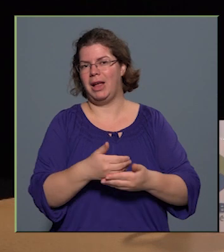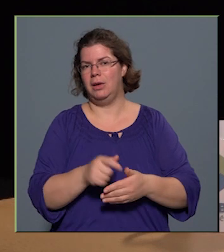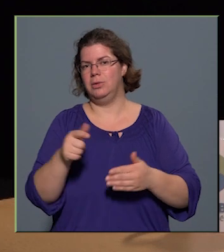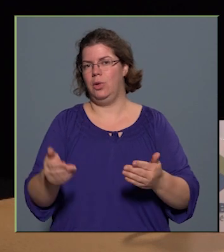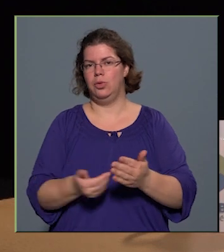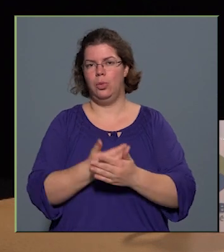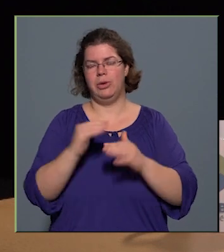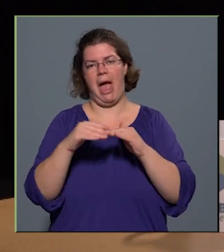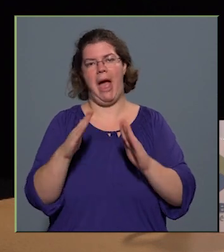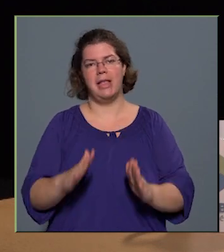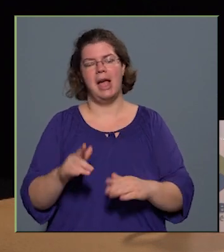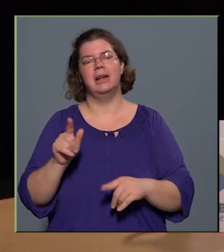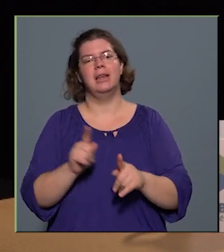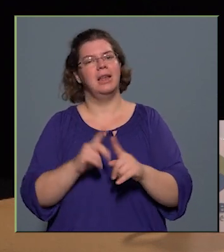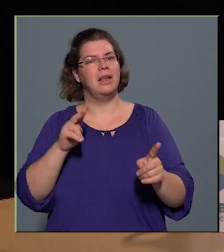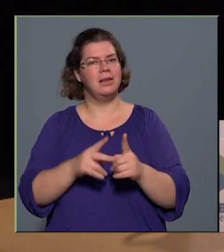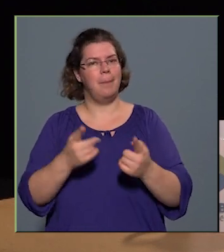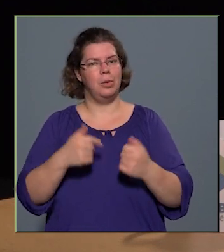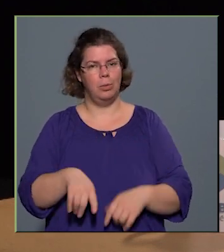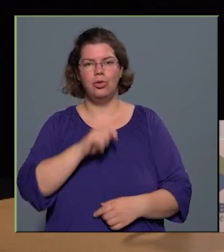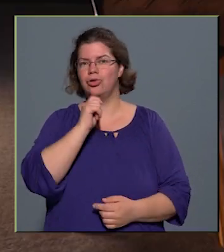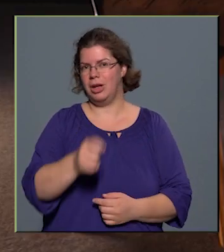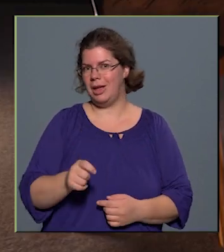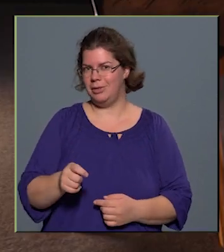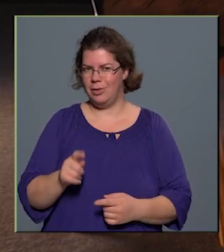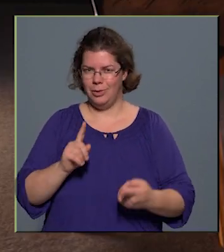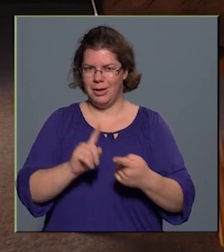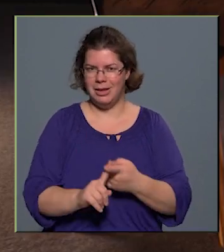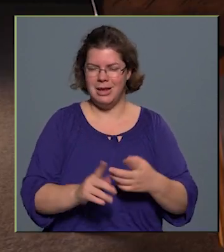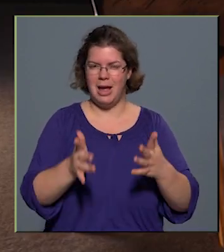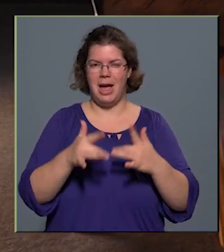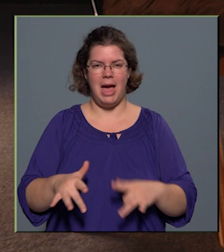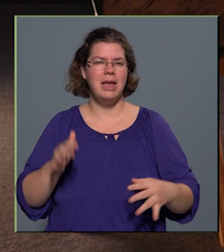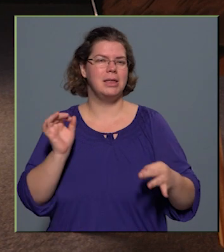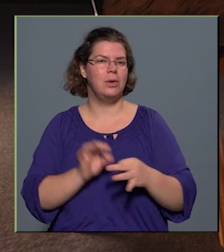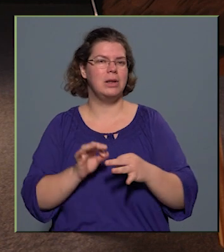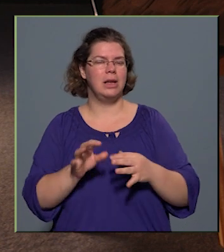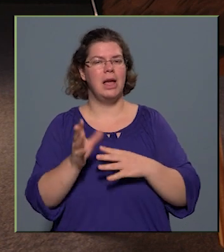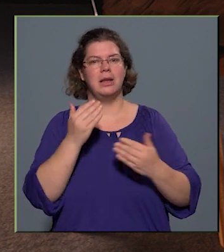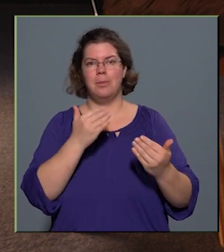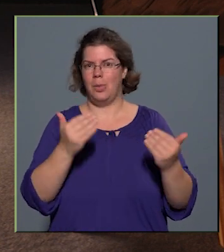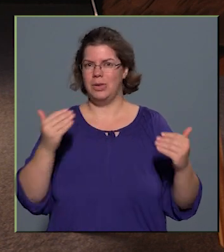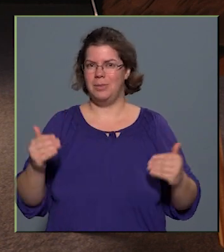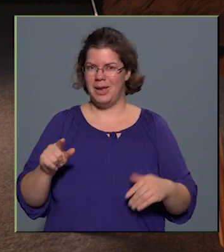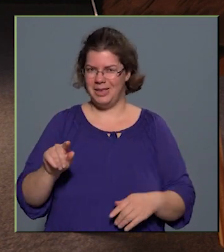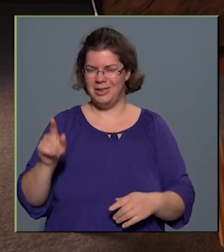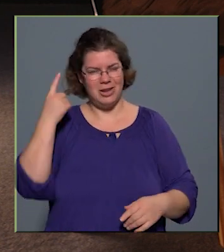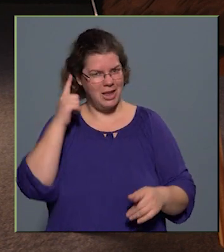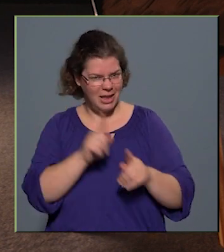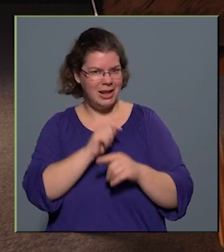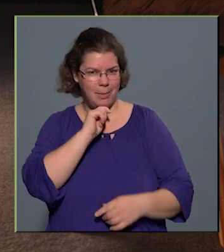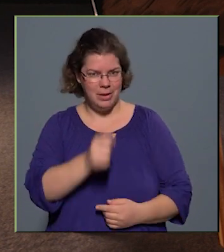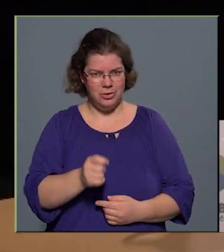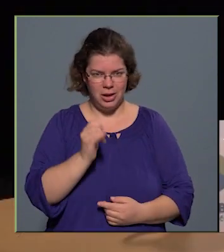Újhegyen. Tehát ez ilyen szempontból siker. Utaltál a helytörténeti múzeumra, hát az is egyértelműen siker,